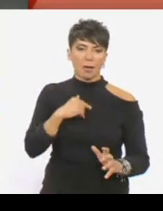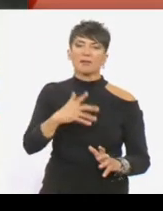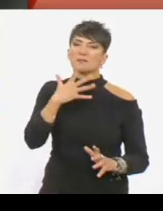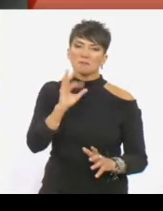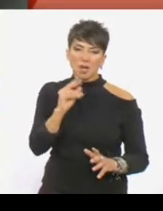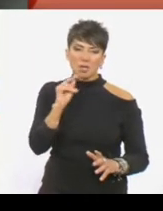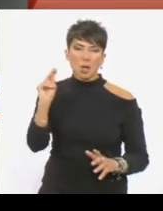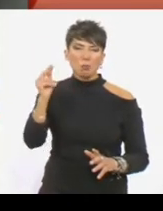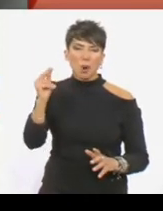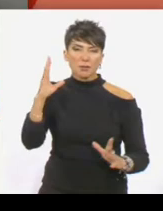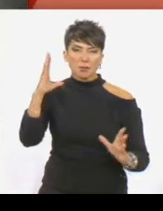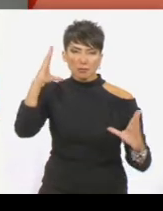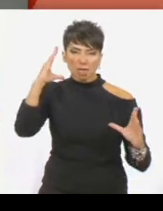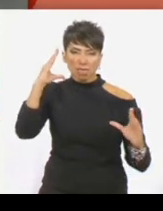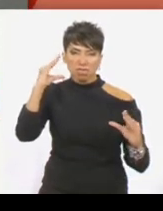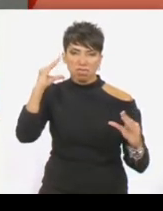μαρασμός σημαδεύουν τη χώρα.